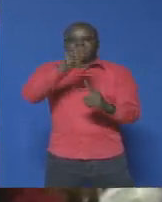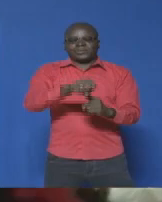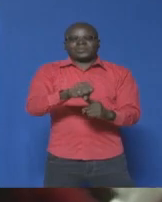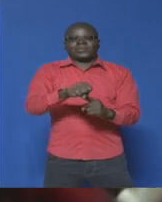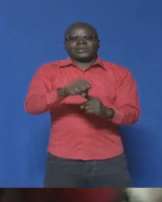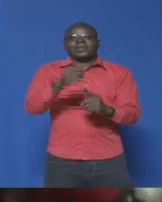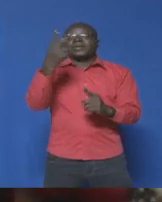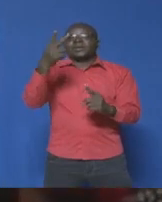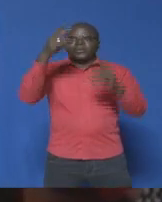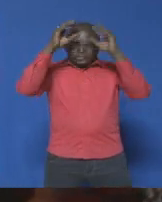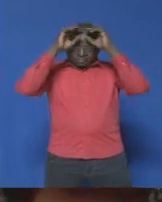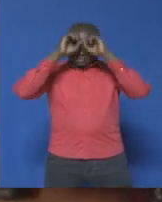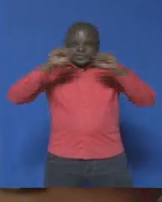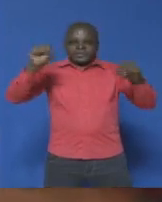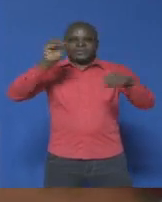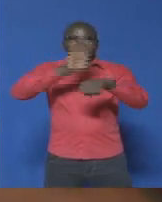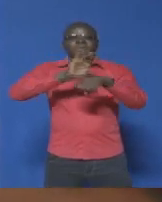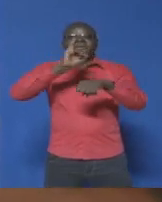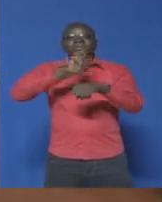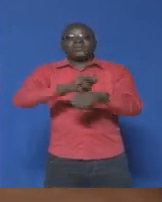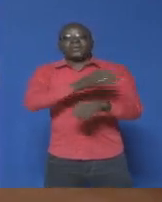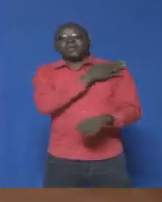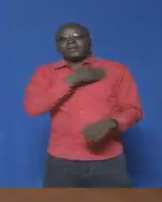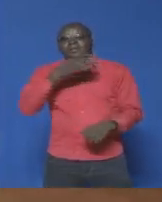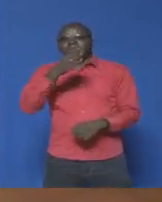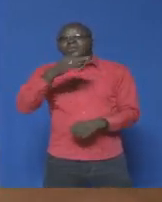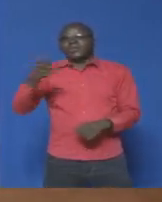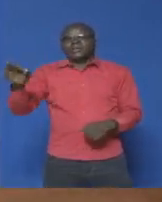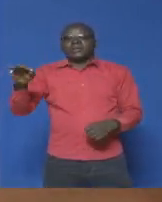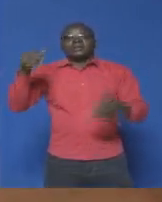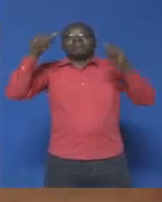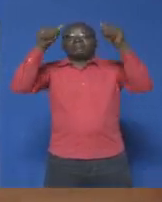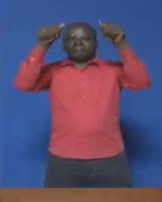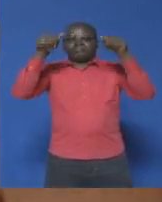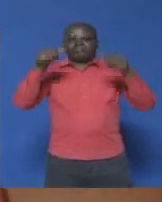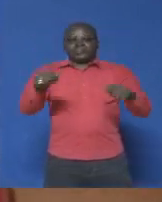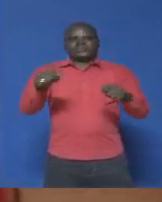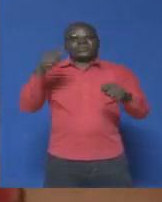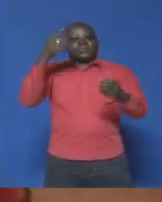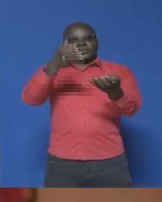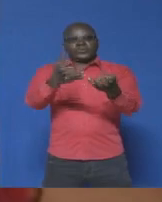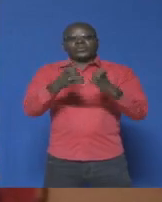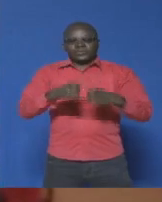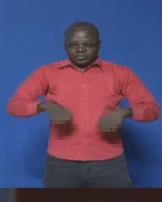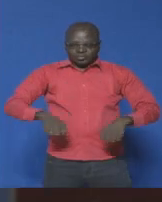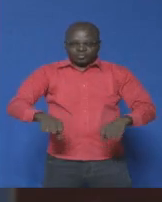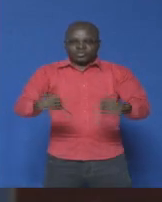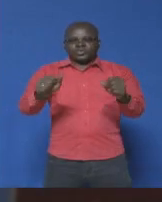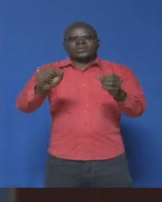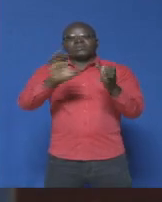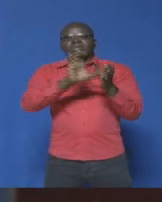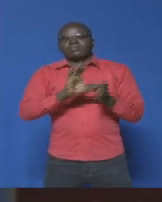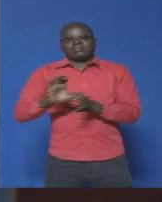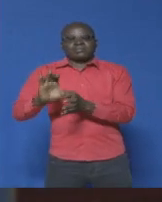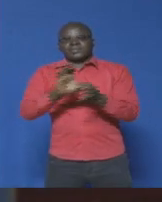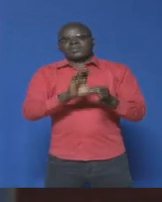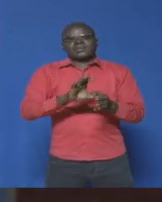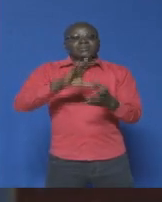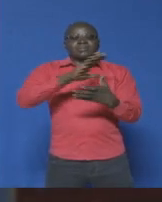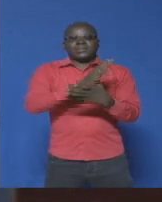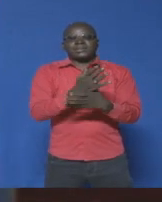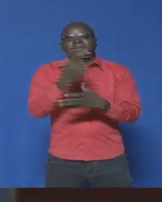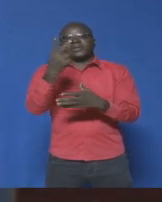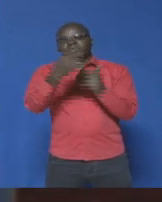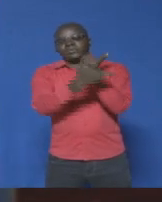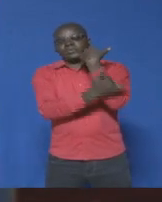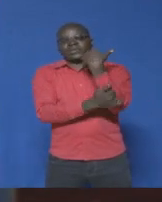présidents ivoiriens et burkinabés affichent leur volonté de poursuivre cette coopération bilatérale pour non